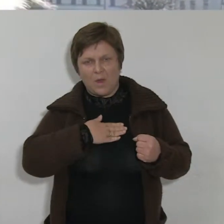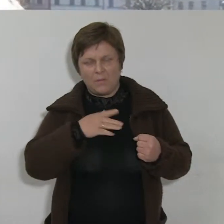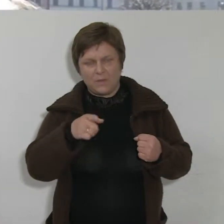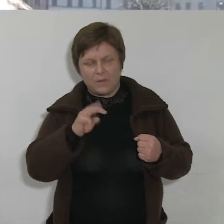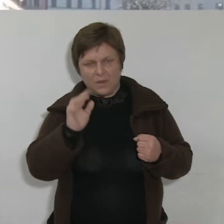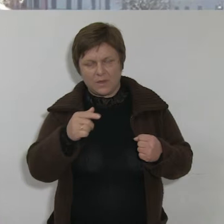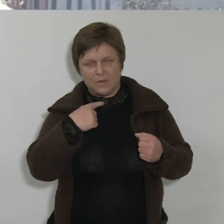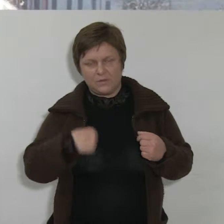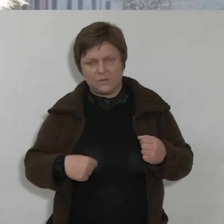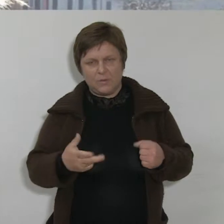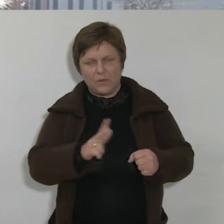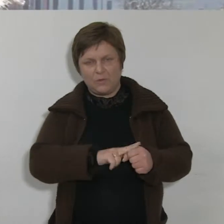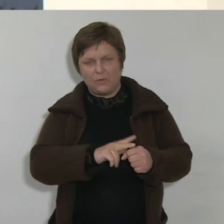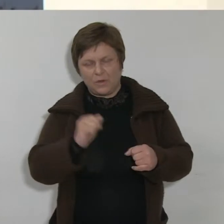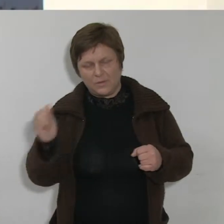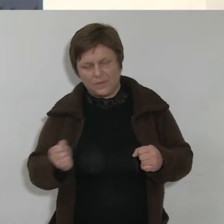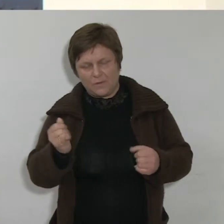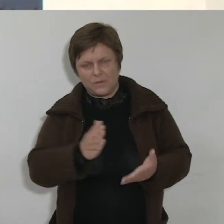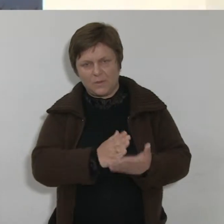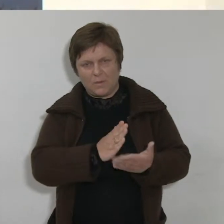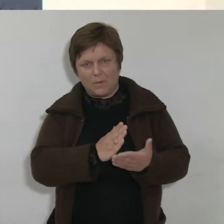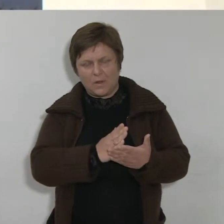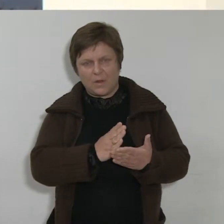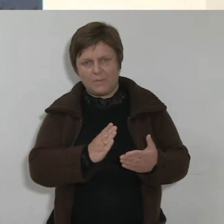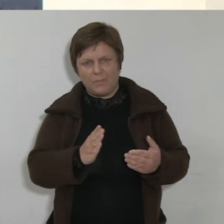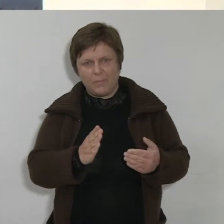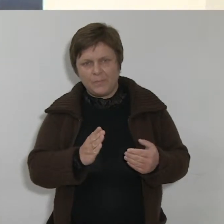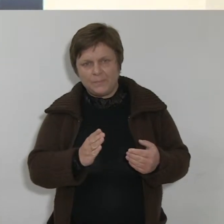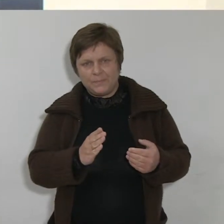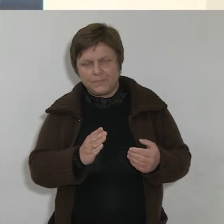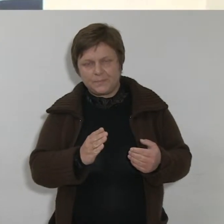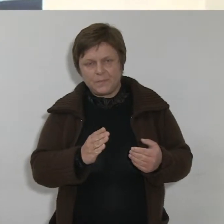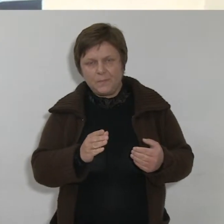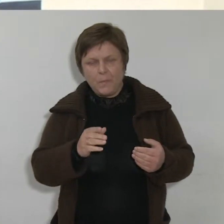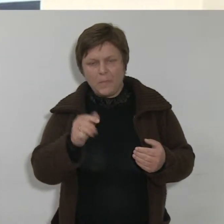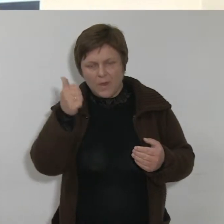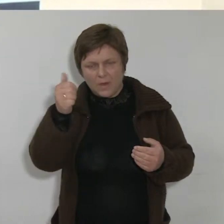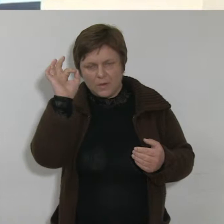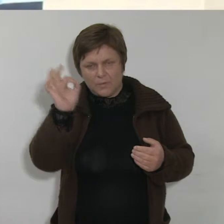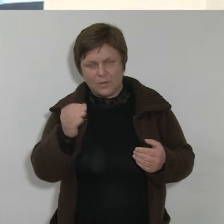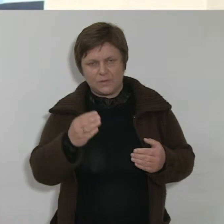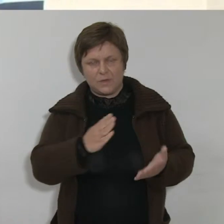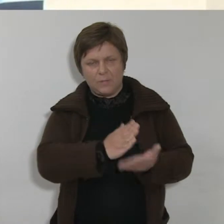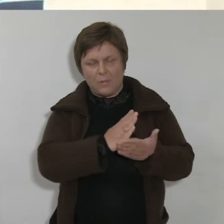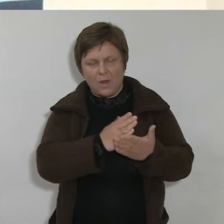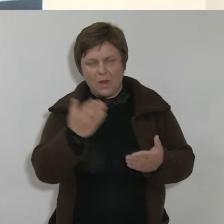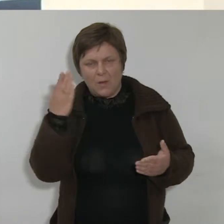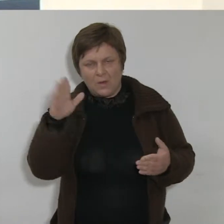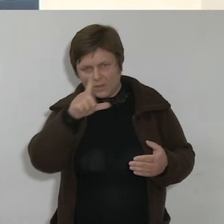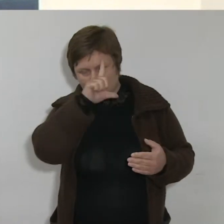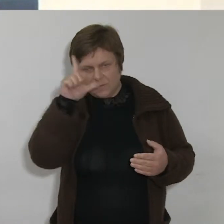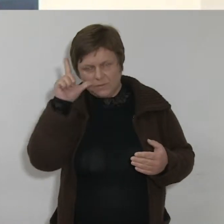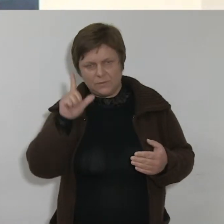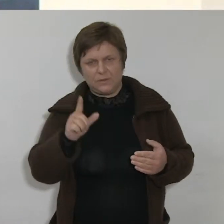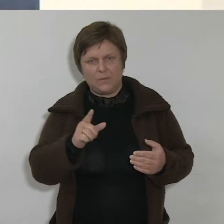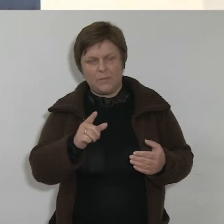i na pewno ich wesprę. Jest to słuszna inicjatywa i ona pomaga bardzo ludziom. No to z tego właśnie te organizacje